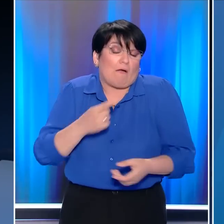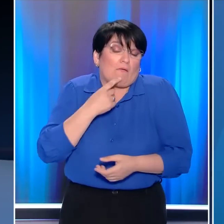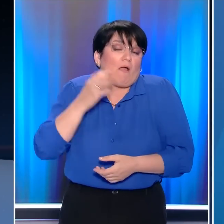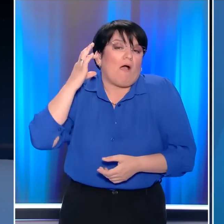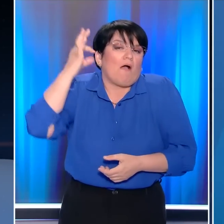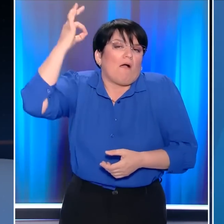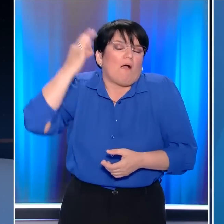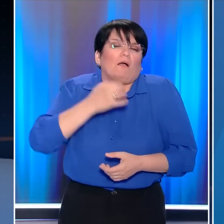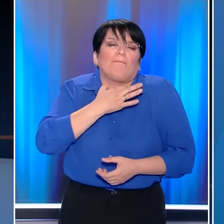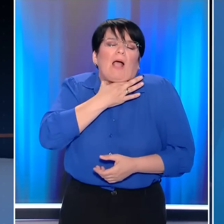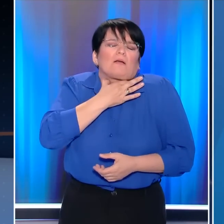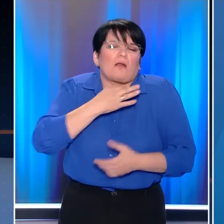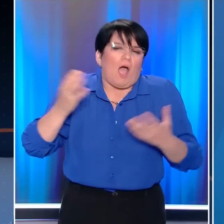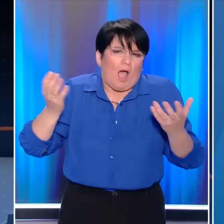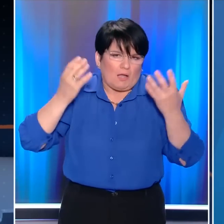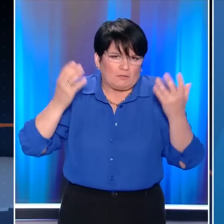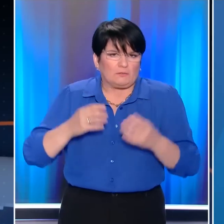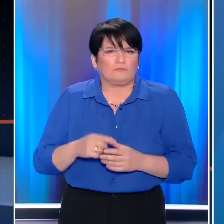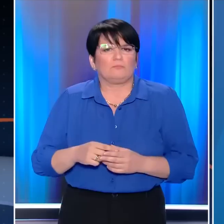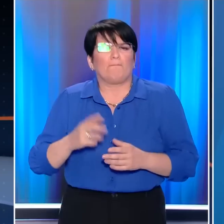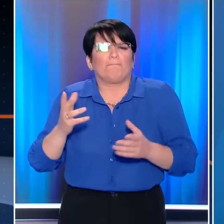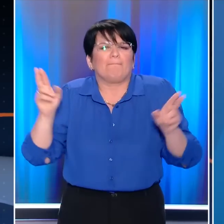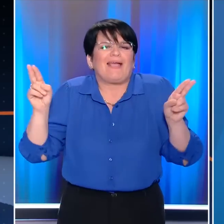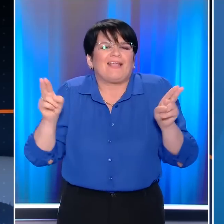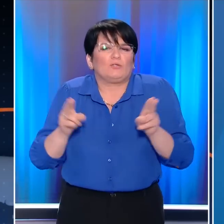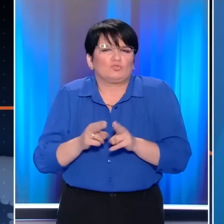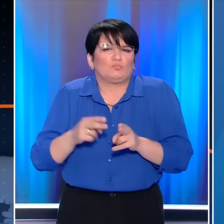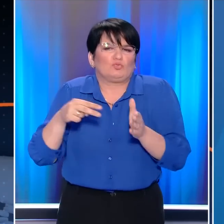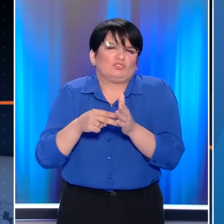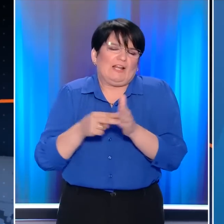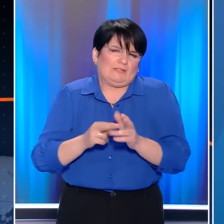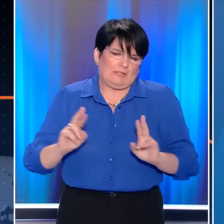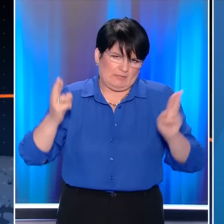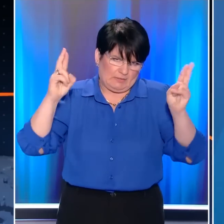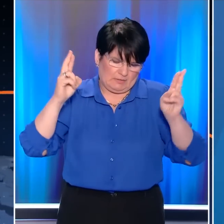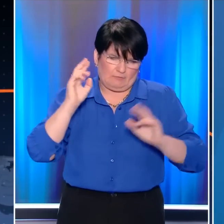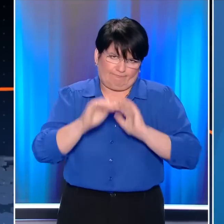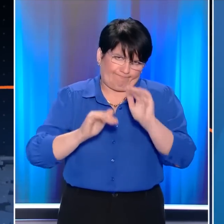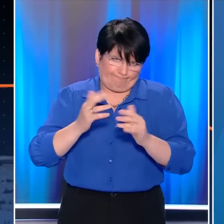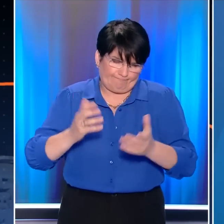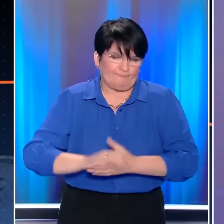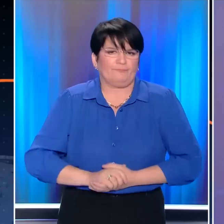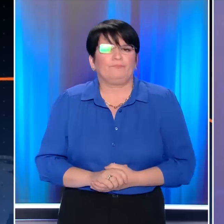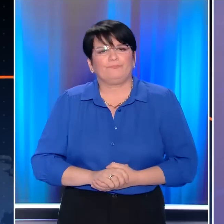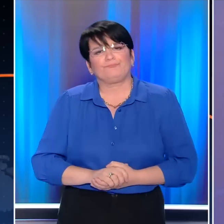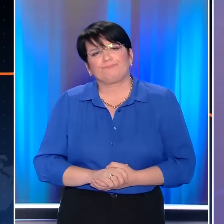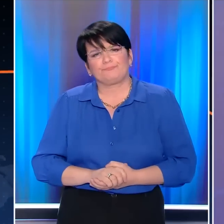ακραία σενάρια περιορισμού της ζήτησης ηλεκτρικής ενέργειας.